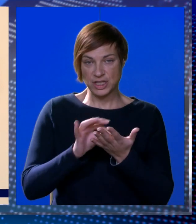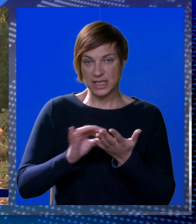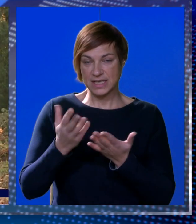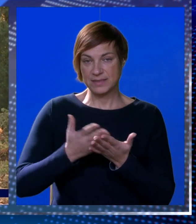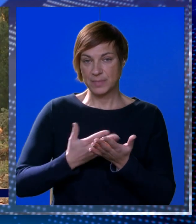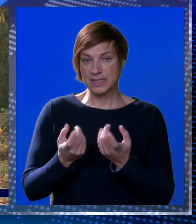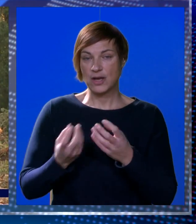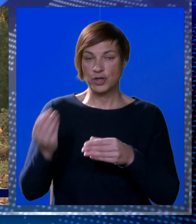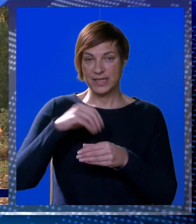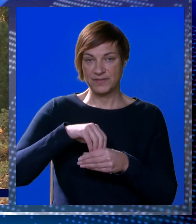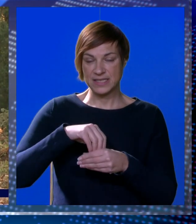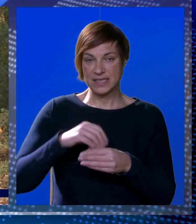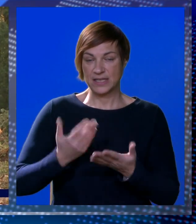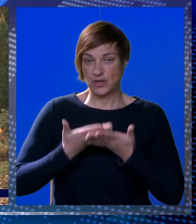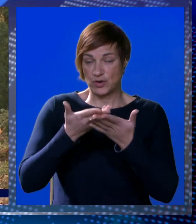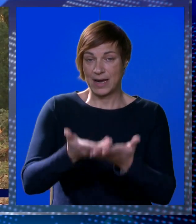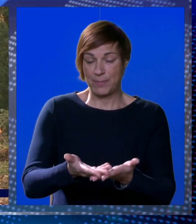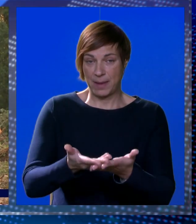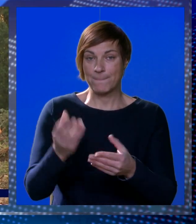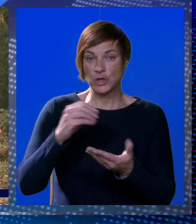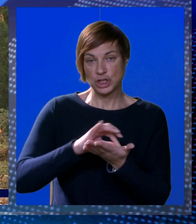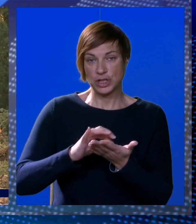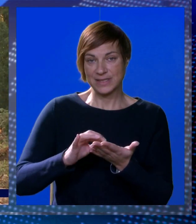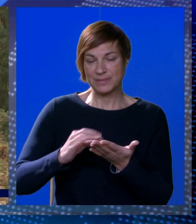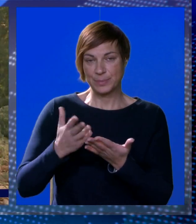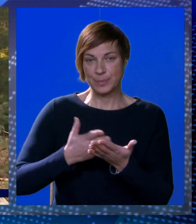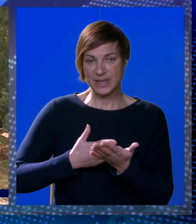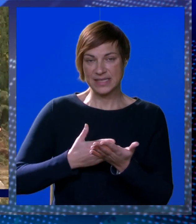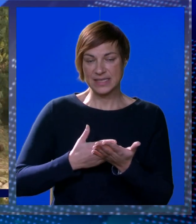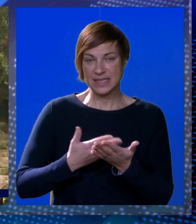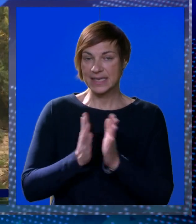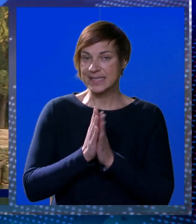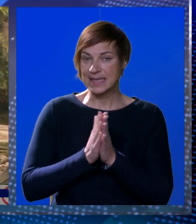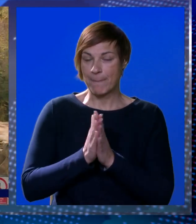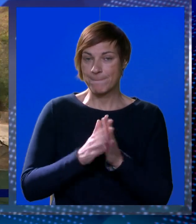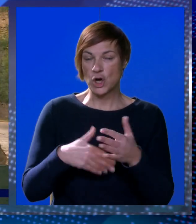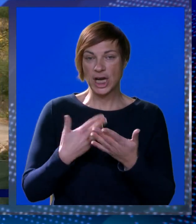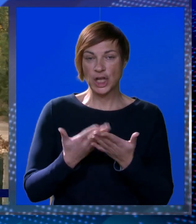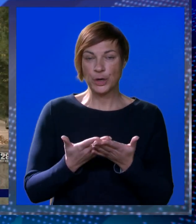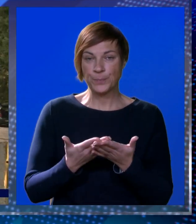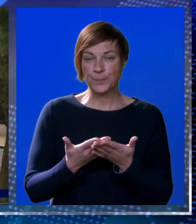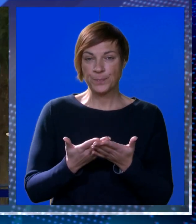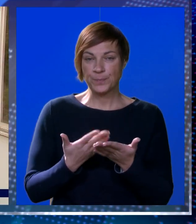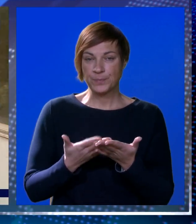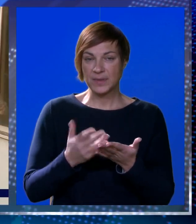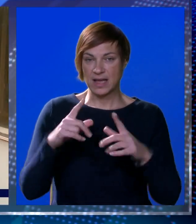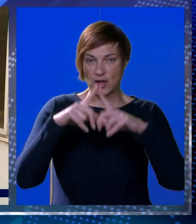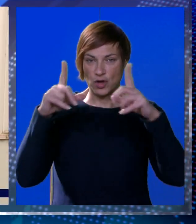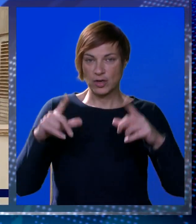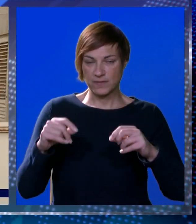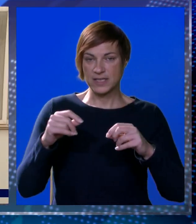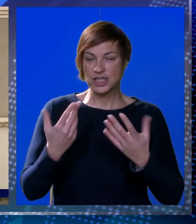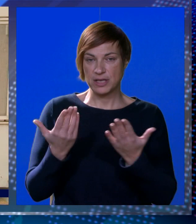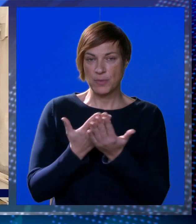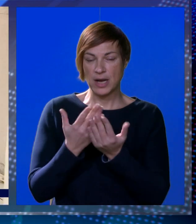taj spisak od investitora, on nam je poslao taj spisak, taj spisak i zamolio nas je da taj spisak otkačimo